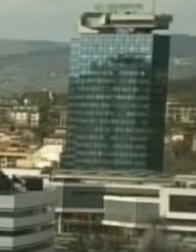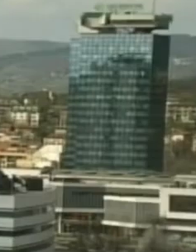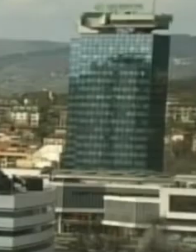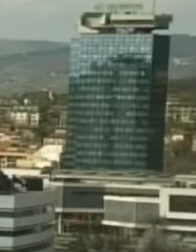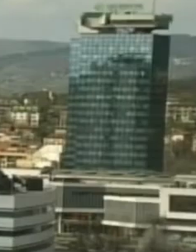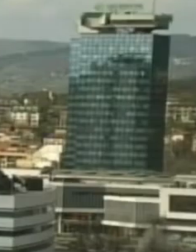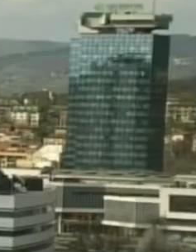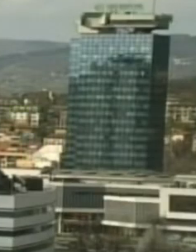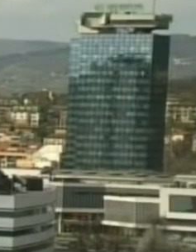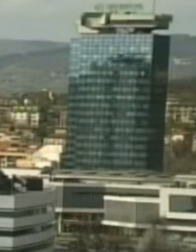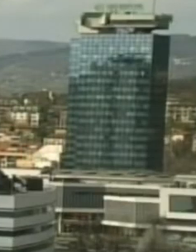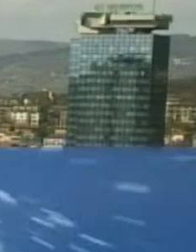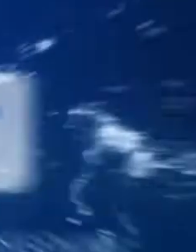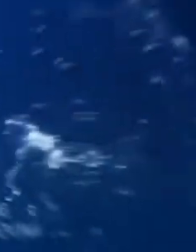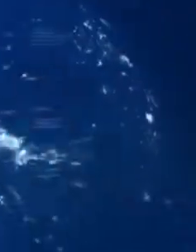članovima predsjedništva BiH.